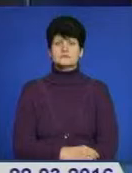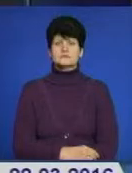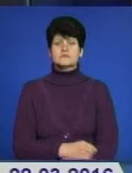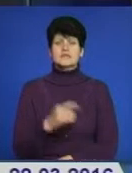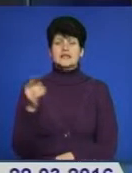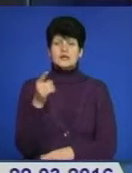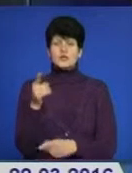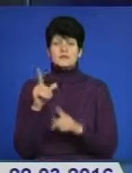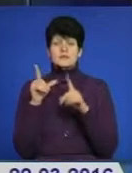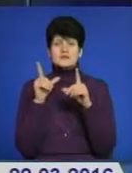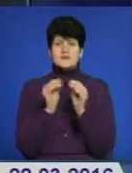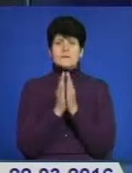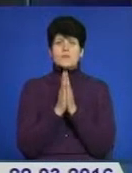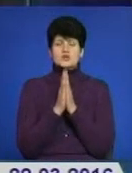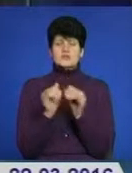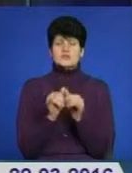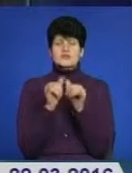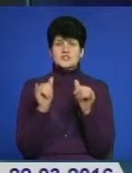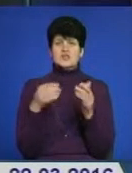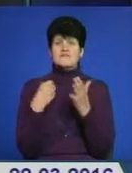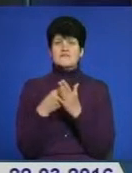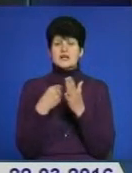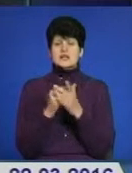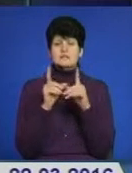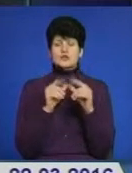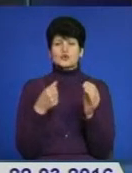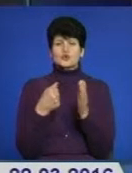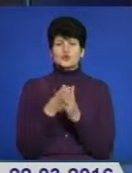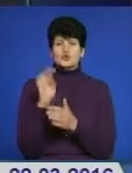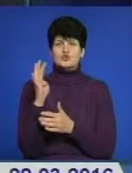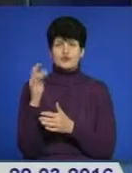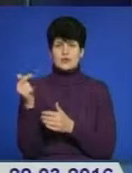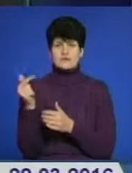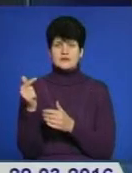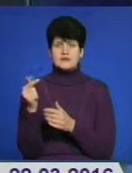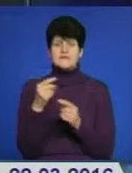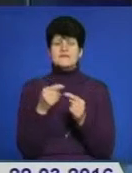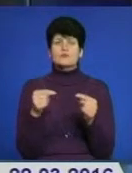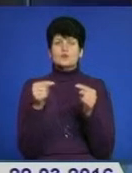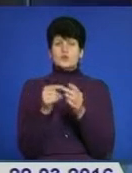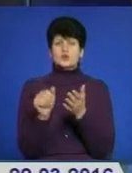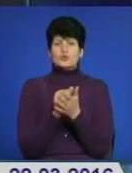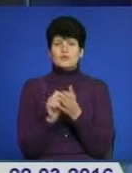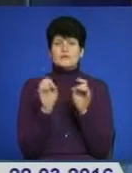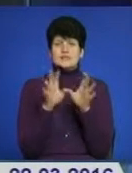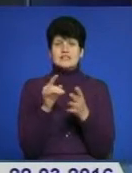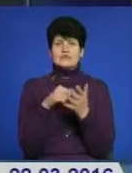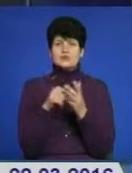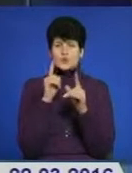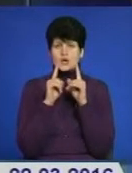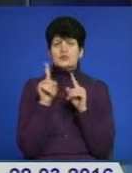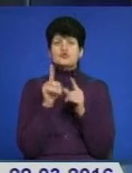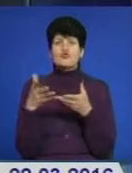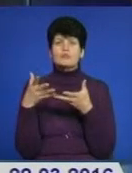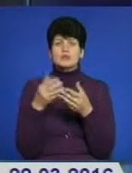Тернопільські перевізники просять підвищити вартість проїзду до 4 гривень. Відповідні документи вони подали до міської ради. Що